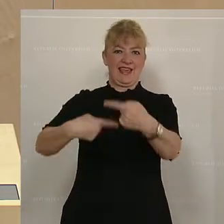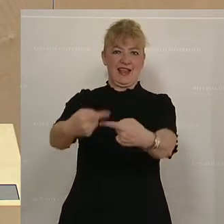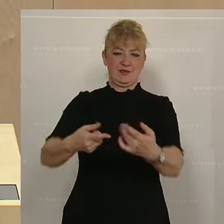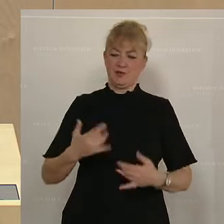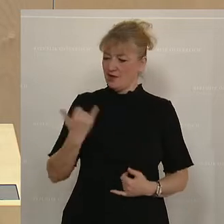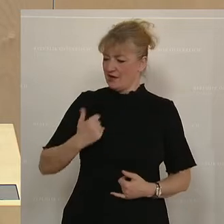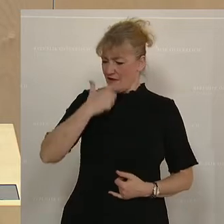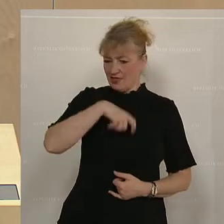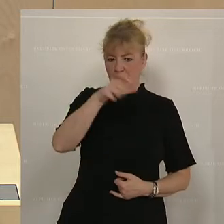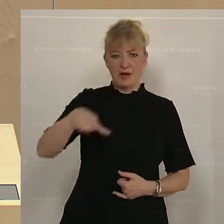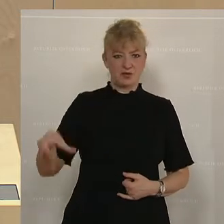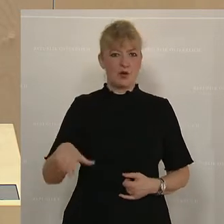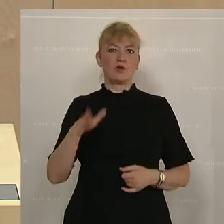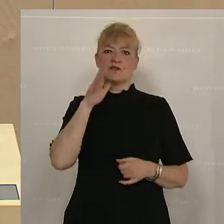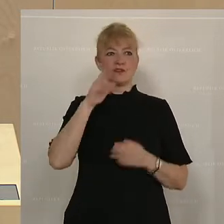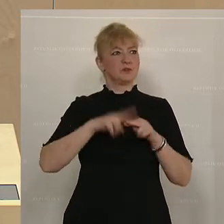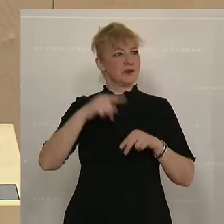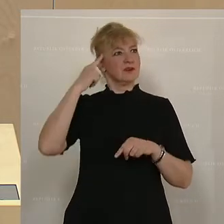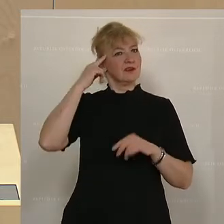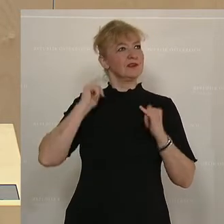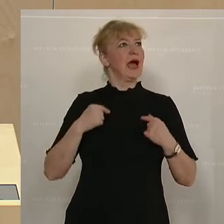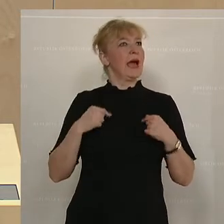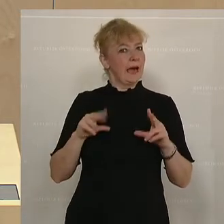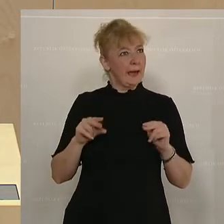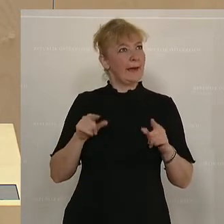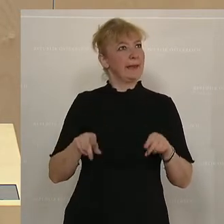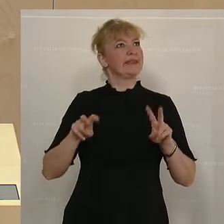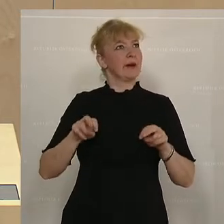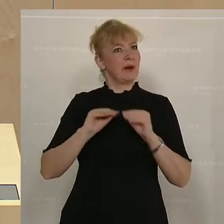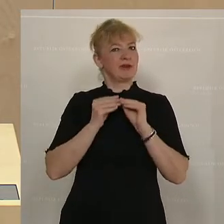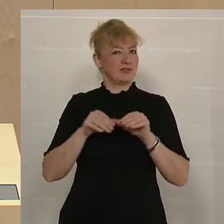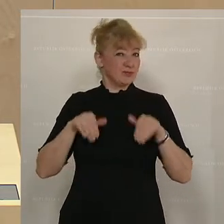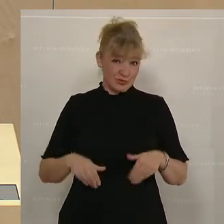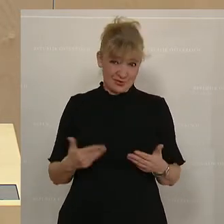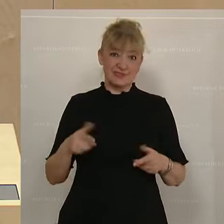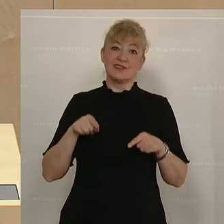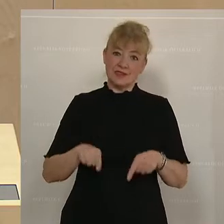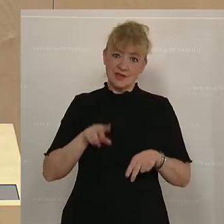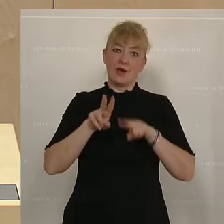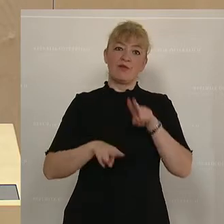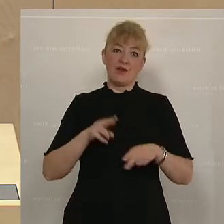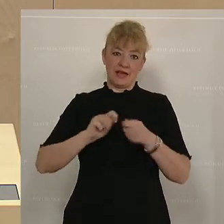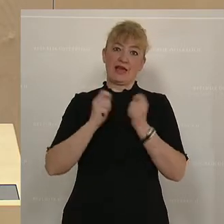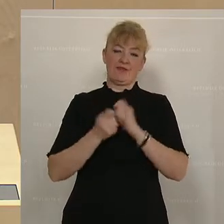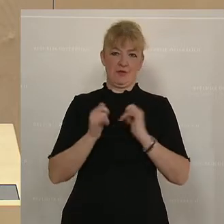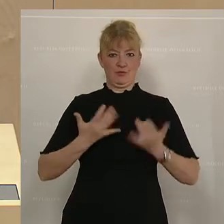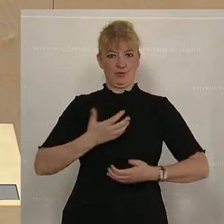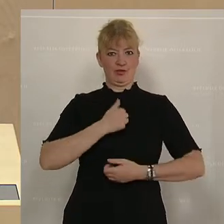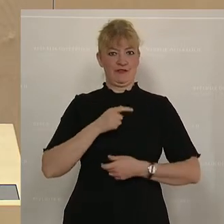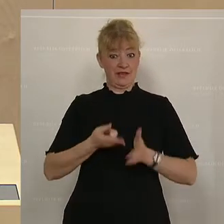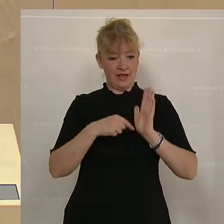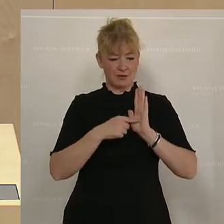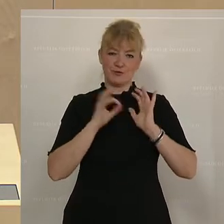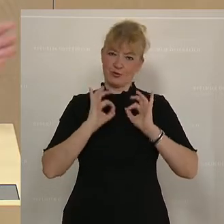in ihrem Leben mit diesem Thema konfrontiert sein, wird sich damit beschäftigen müssen. Und mit dieser Pflegereform schaffen wir es, dass wir diese Herausforderung gut